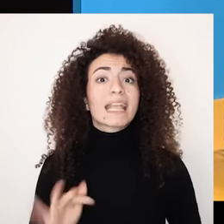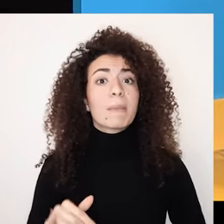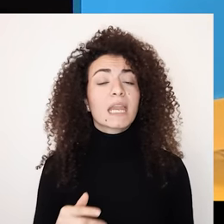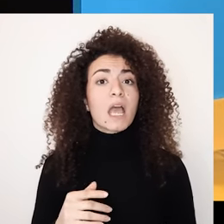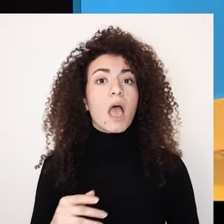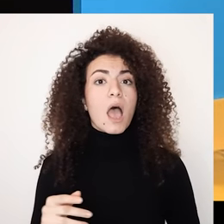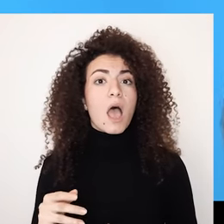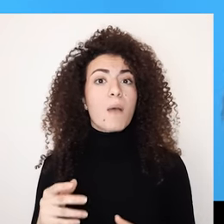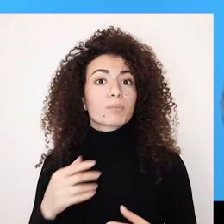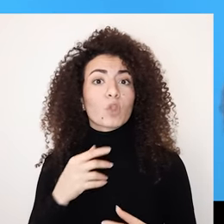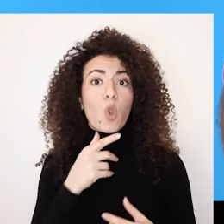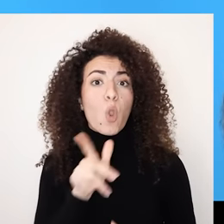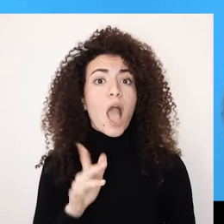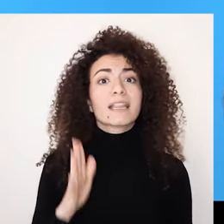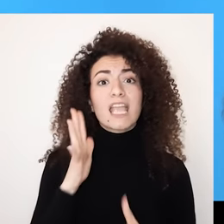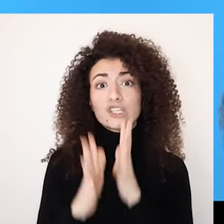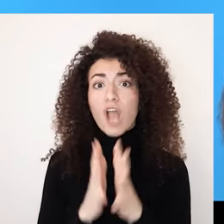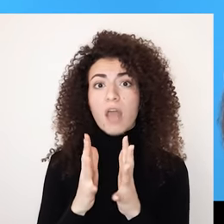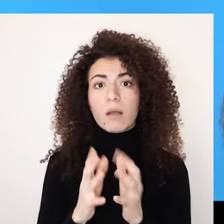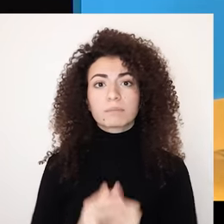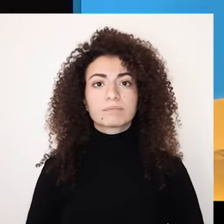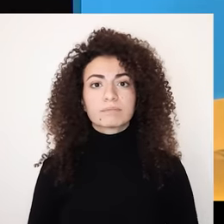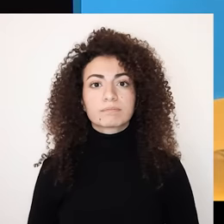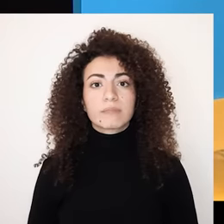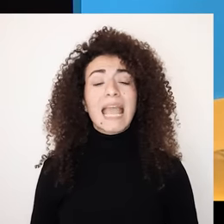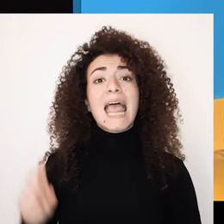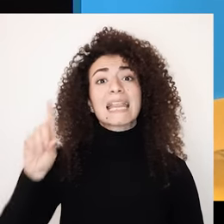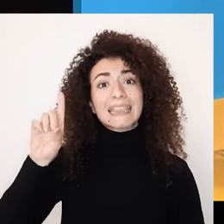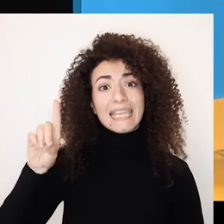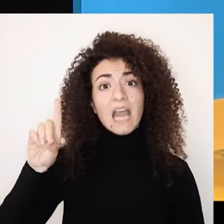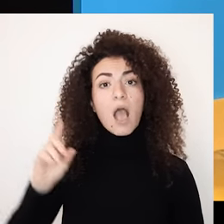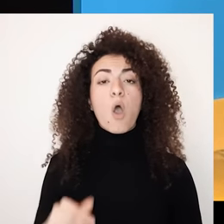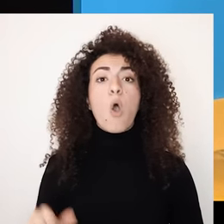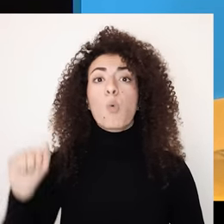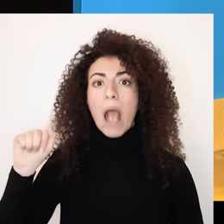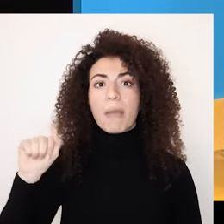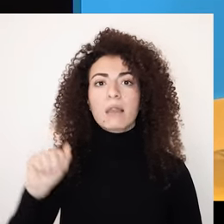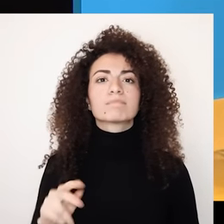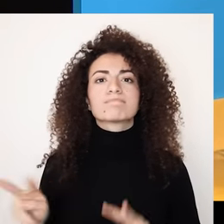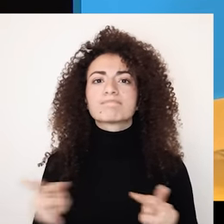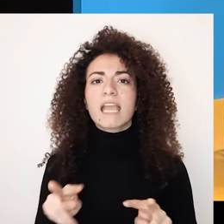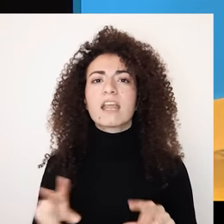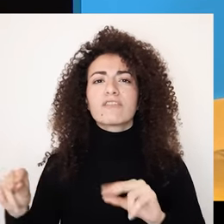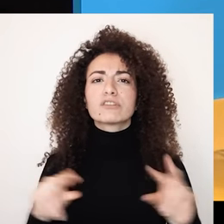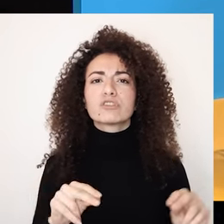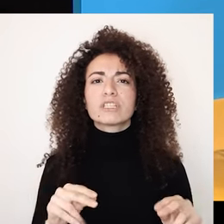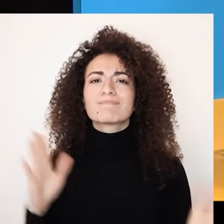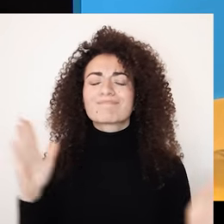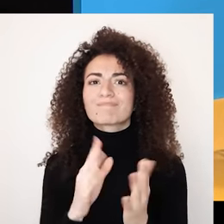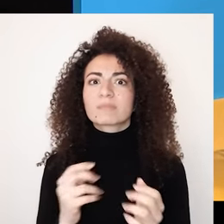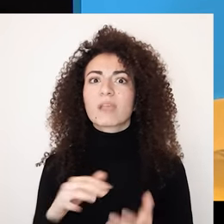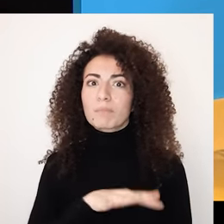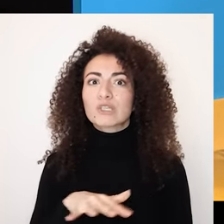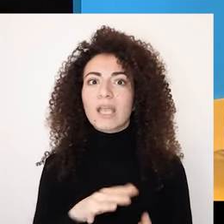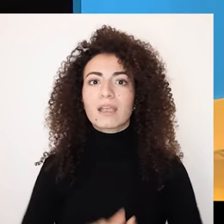دينا بطبيعة الحال والأمر نفسه اختبرته أمل بموضوع لغة الإشارة فضمن نضالة كناشطة لطالة ما